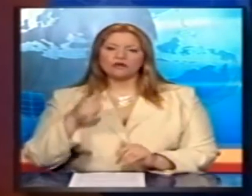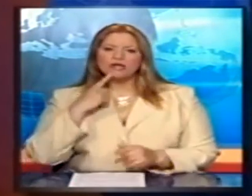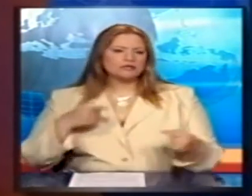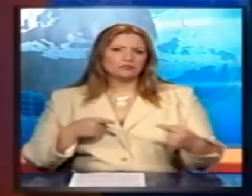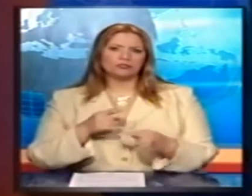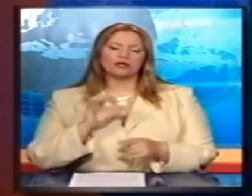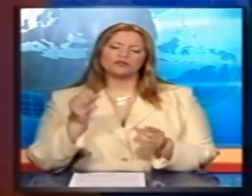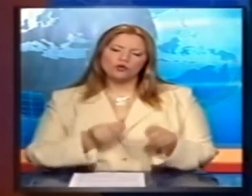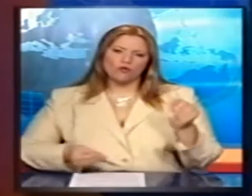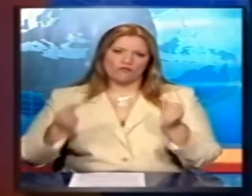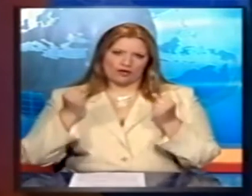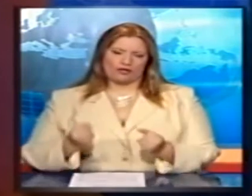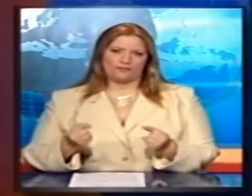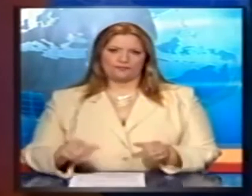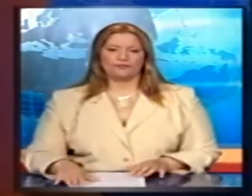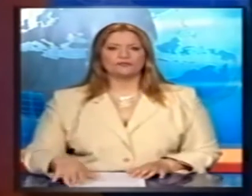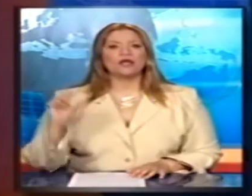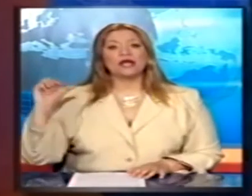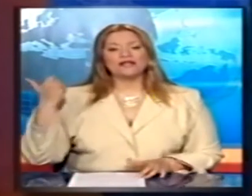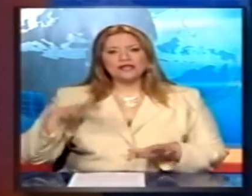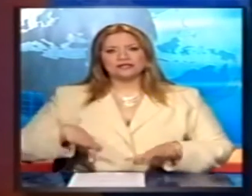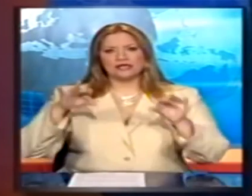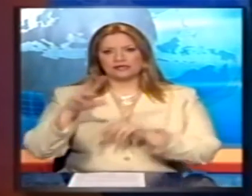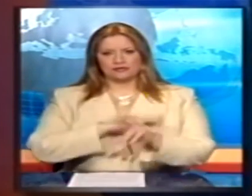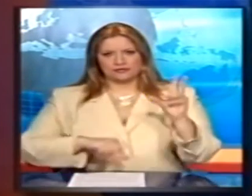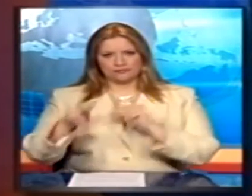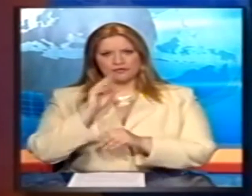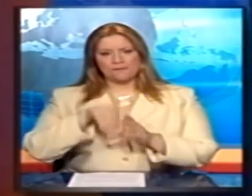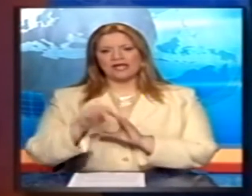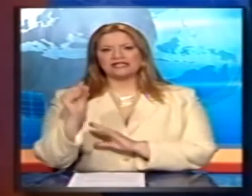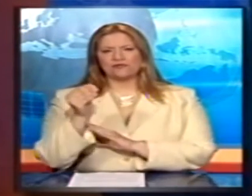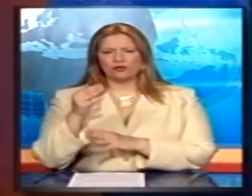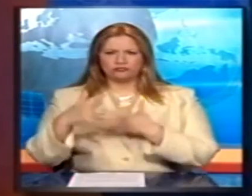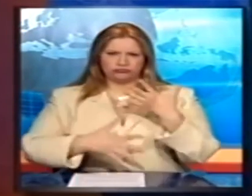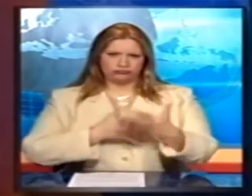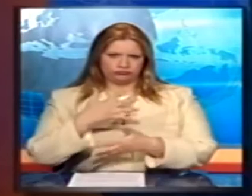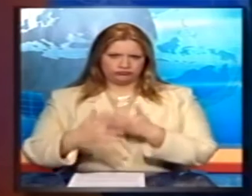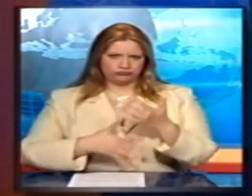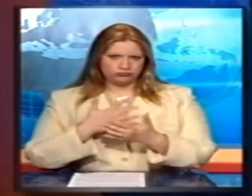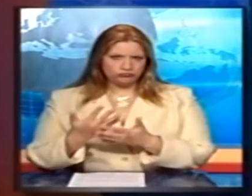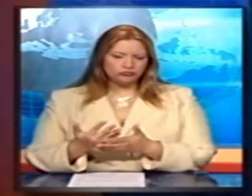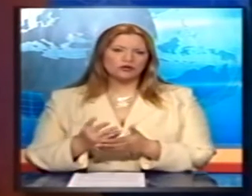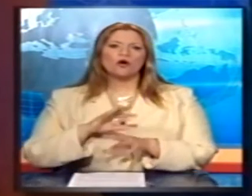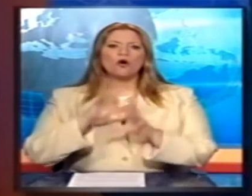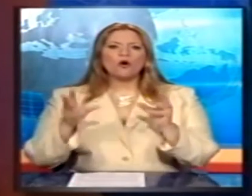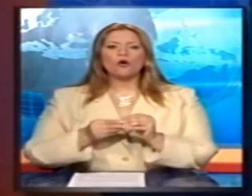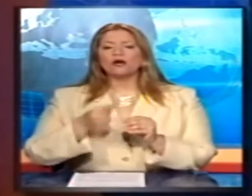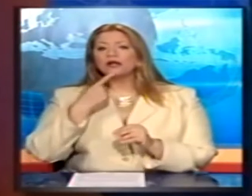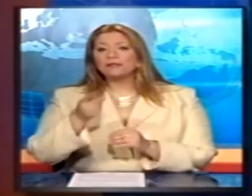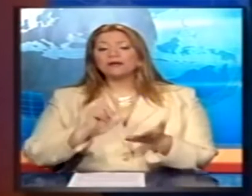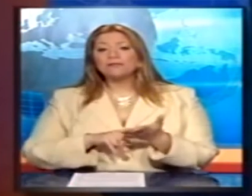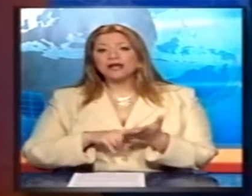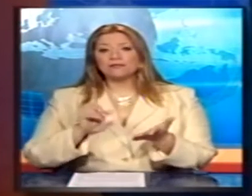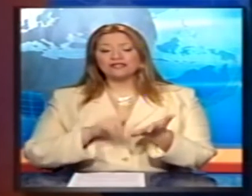τους Η συζήτηση για το εργασιακό άρχισε χθες μέσα σε κλίμα έντασης εντός και εκτός Βουλής Σύσομοι αντιπολίτευση συζήτησε την